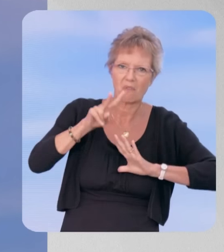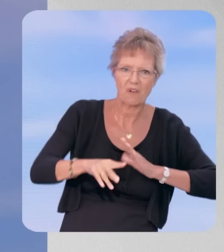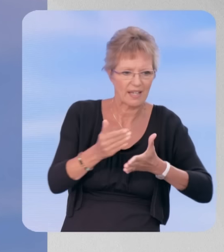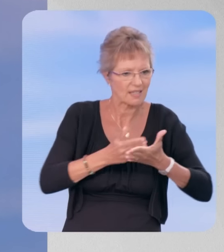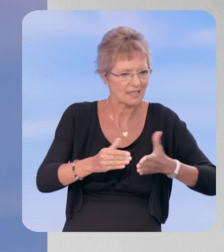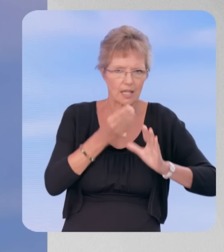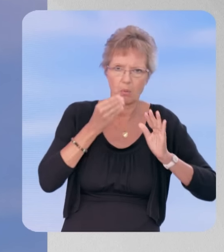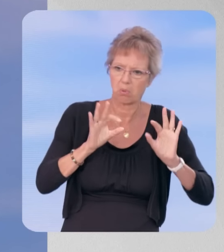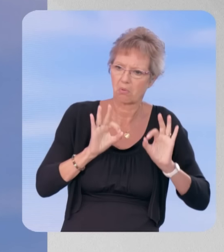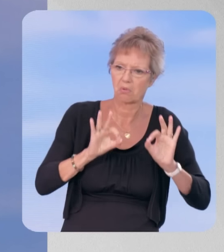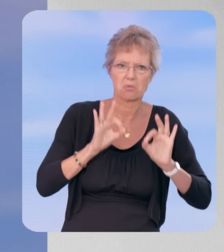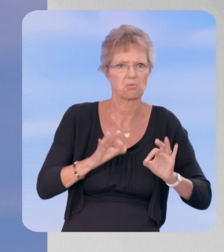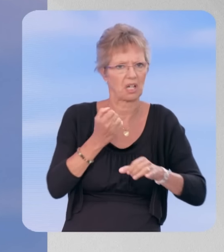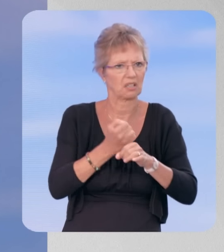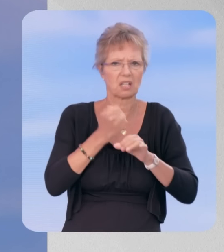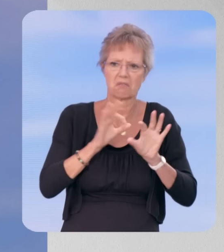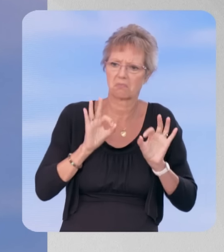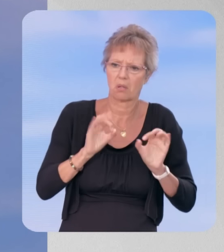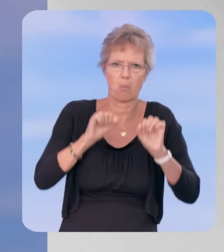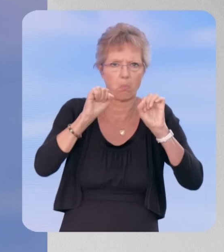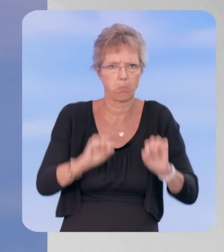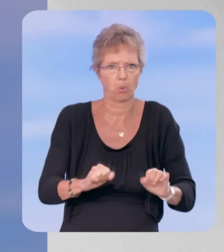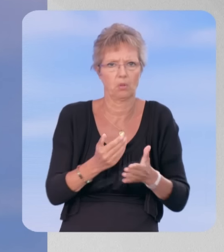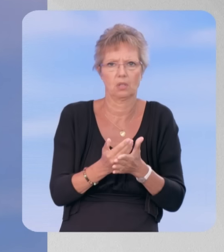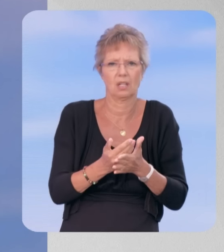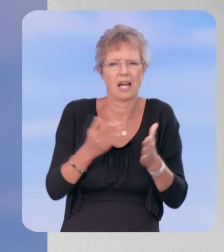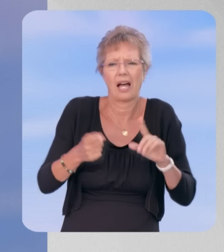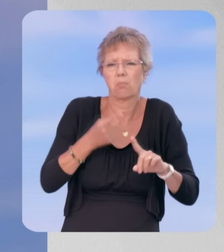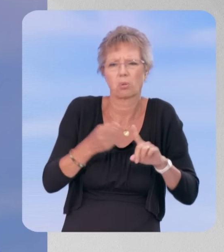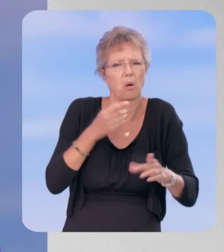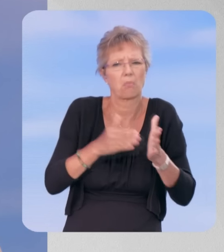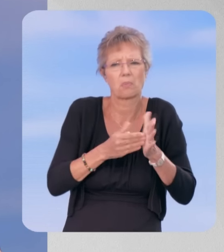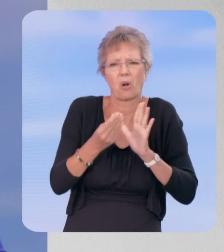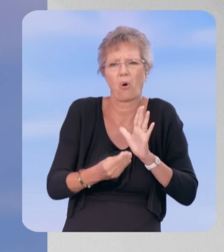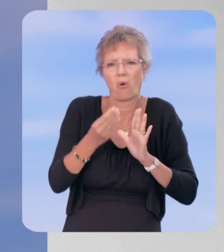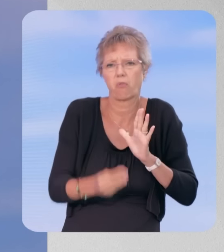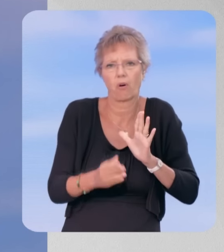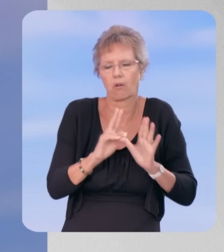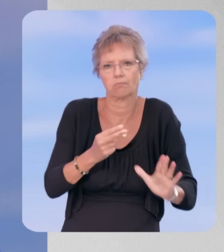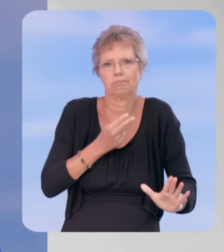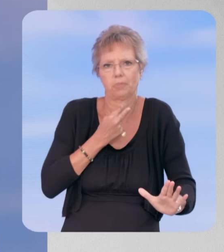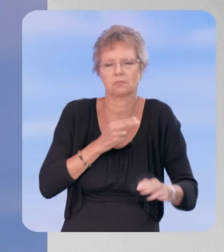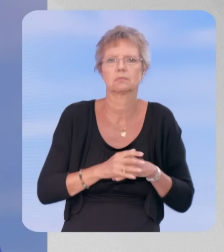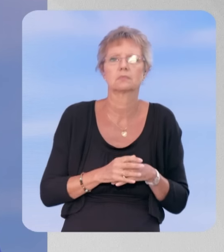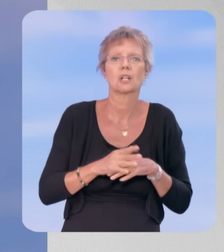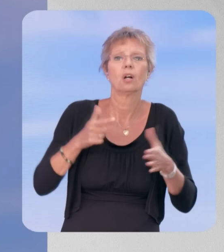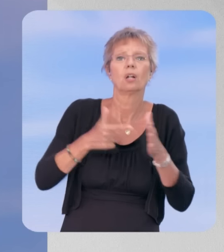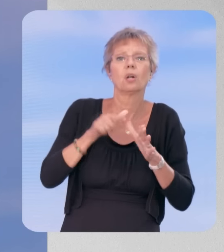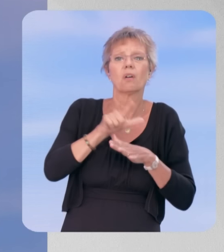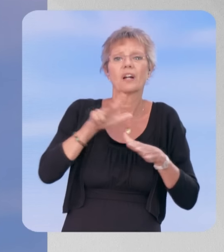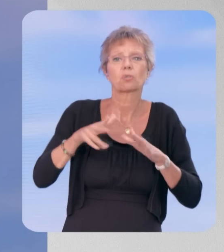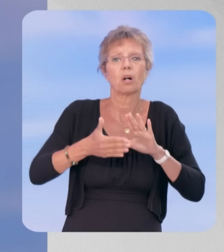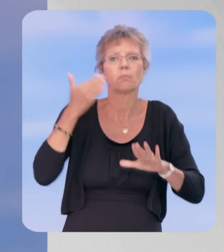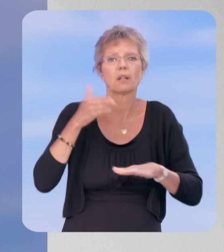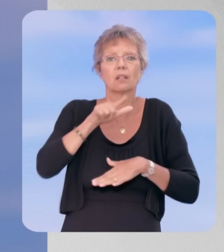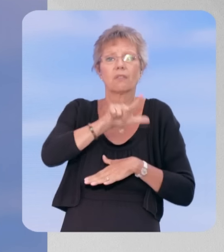et qu'elles puissent exercer dignement ce métier indispensable pour des milliers d'enfants de ce pays. L'UNAPI disait en 2023 qu'il y